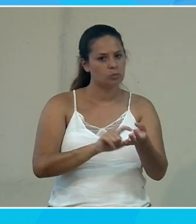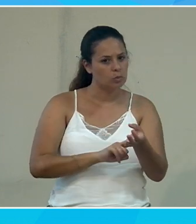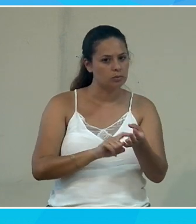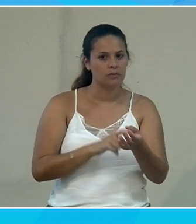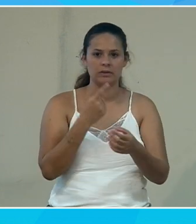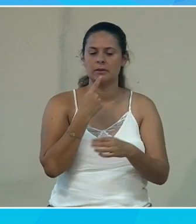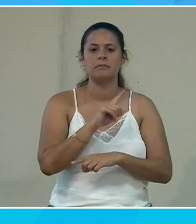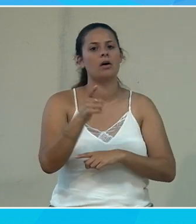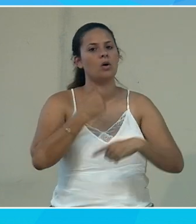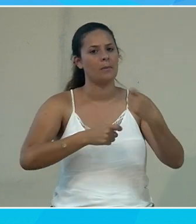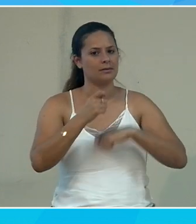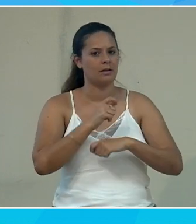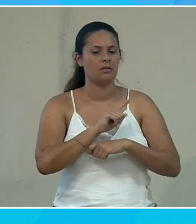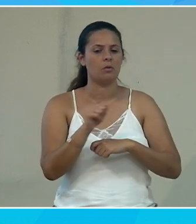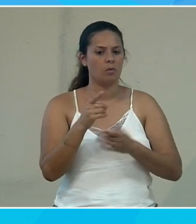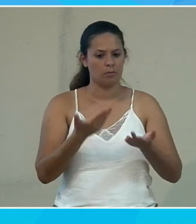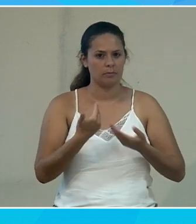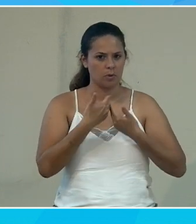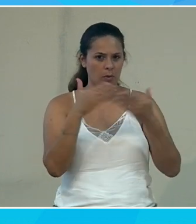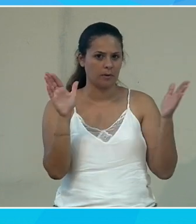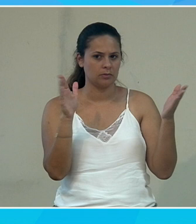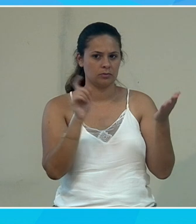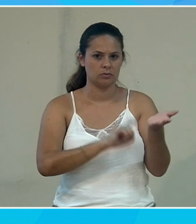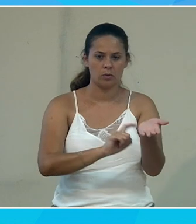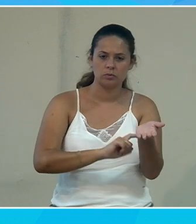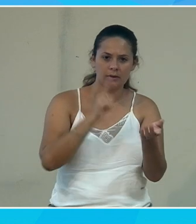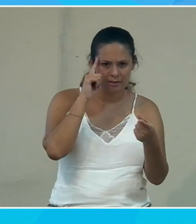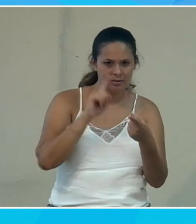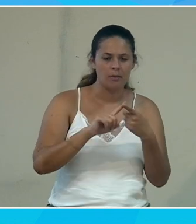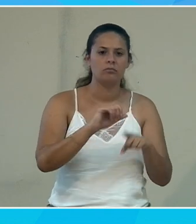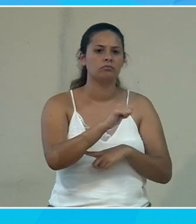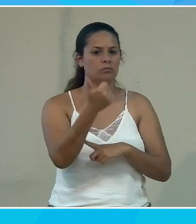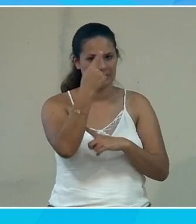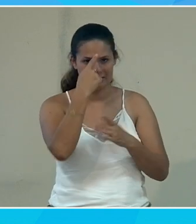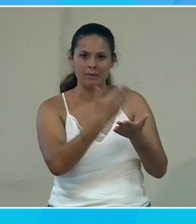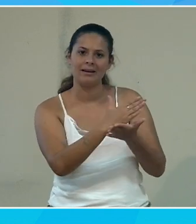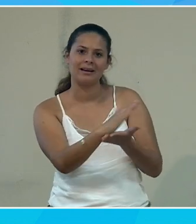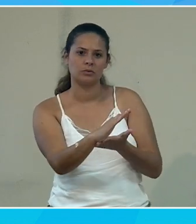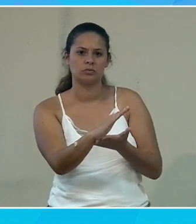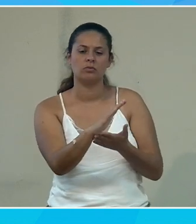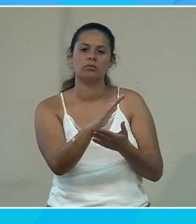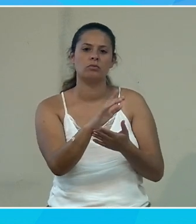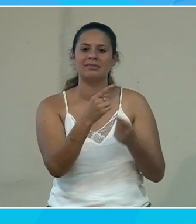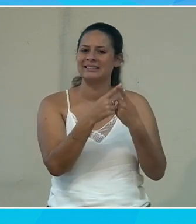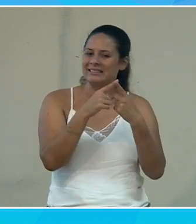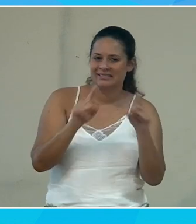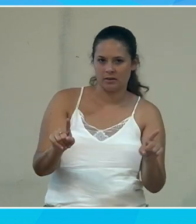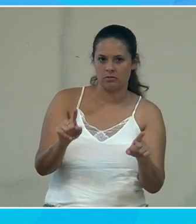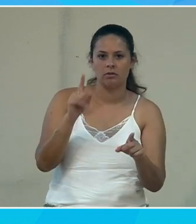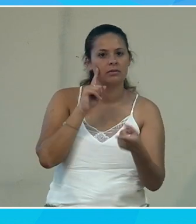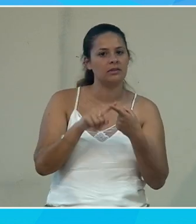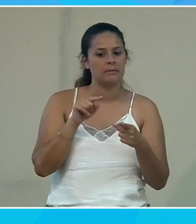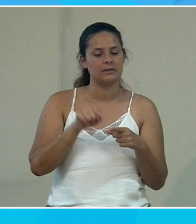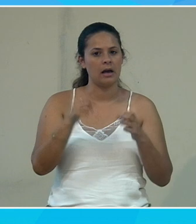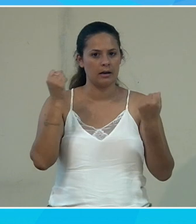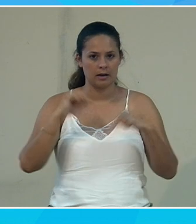que tout ce qui est fait en open source aujourd'hui n'est fait que dans un mode gratuit c'est complètement différent l'open source